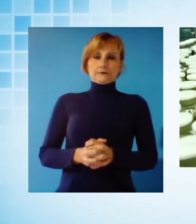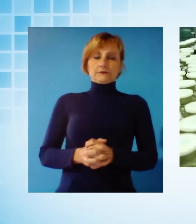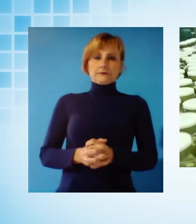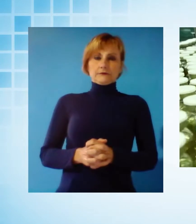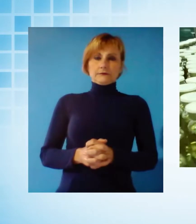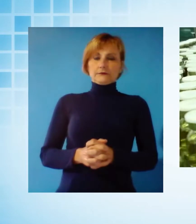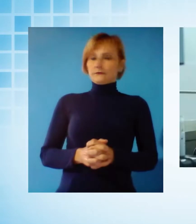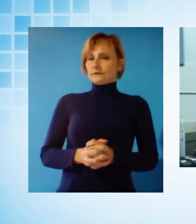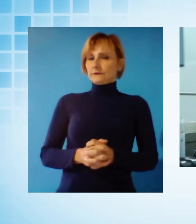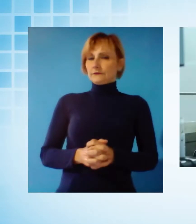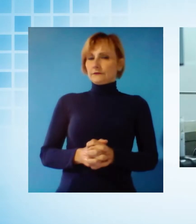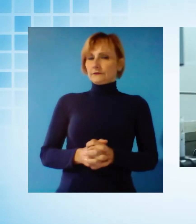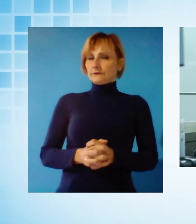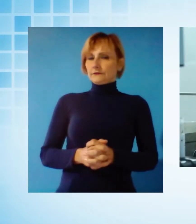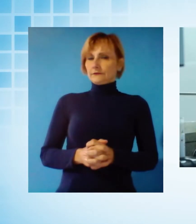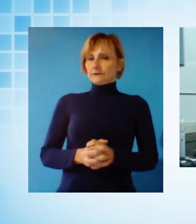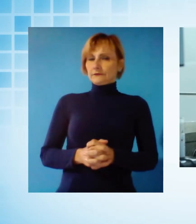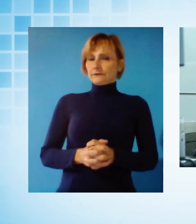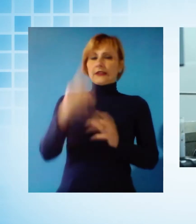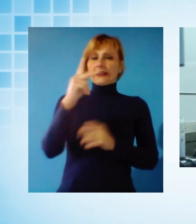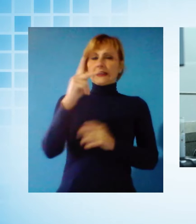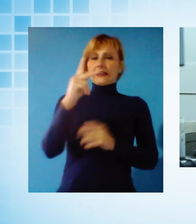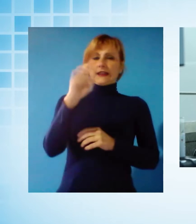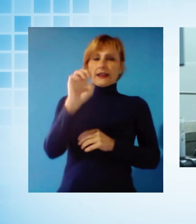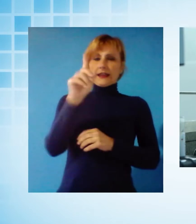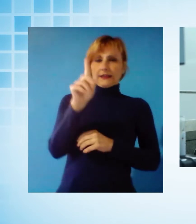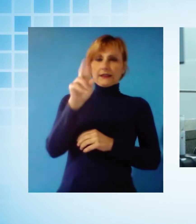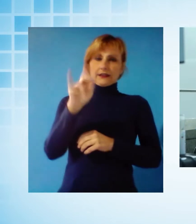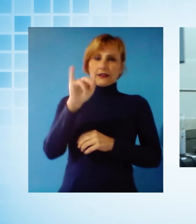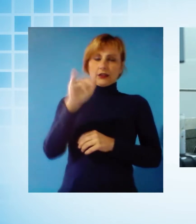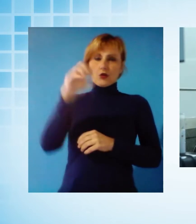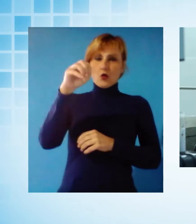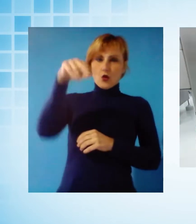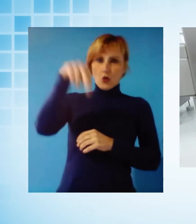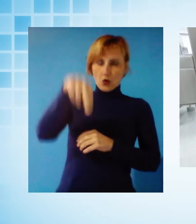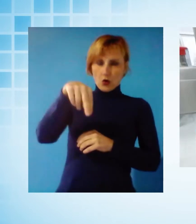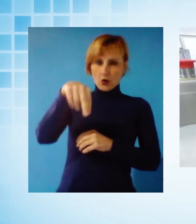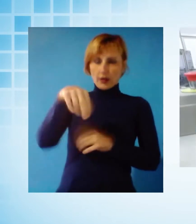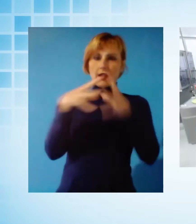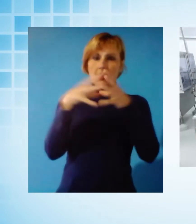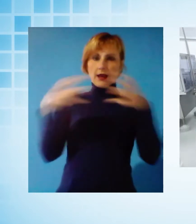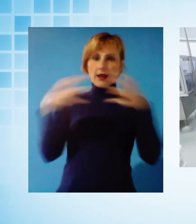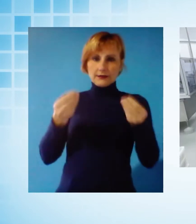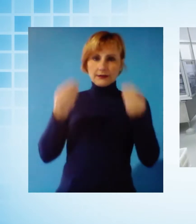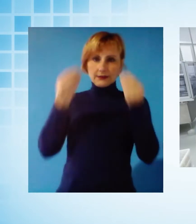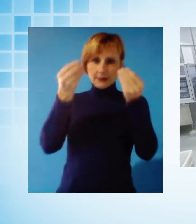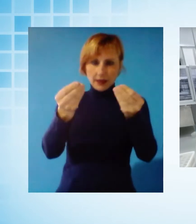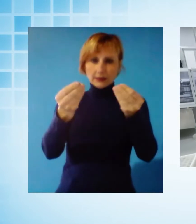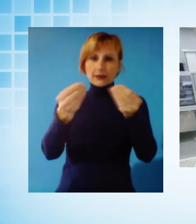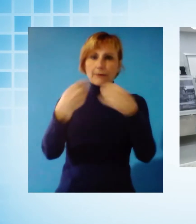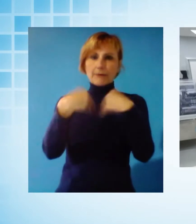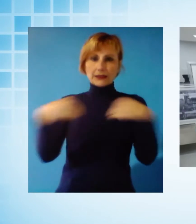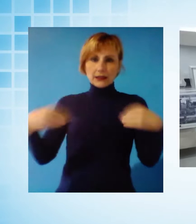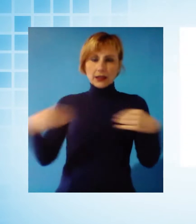Cedrium per la plasma, terapia all'azienda, ha fornito i macchinari e i kit per la sperimentazione della cura per i malati gravi di Covid